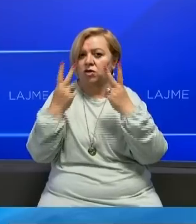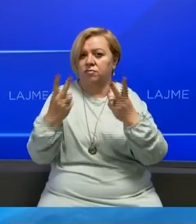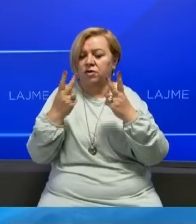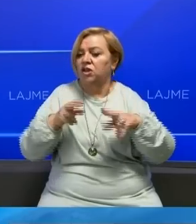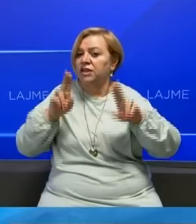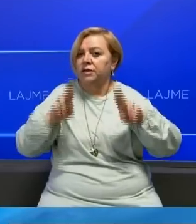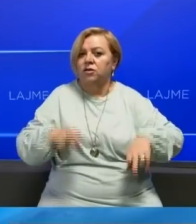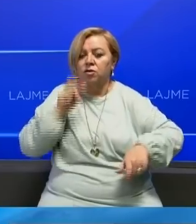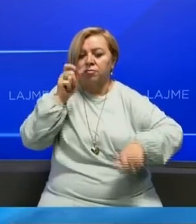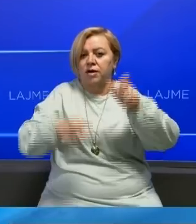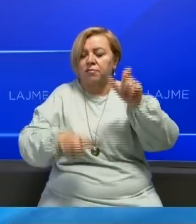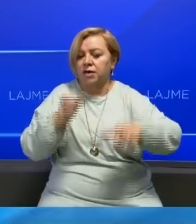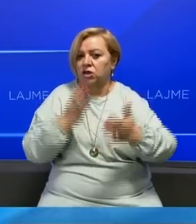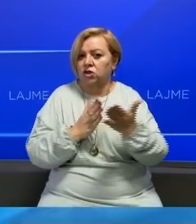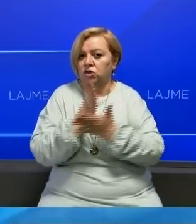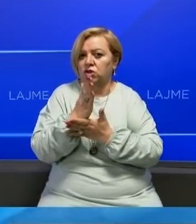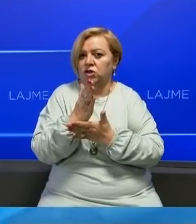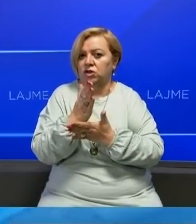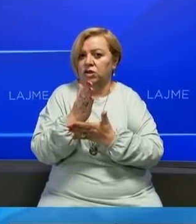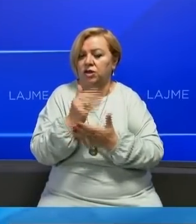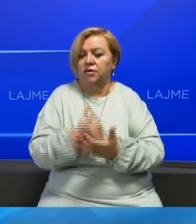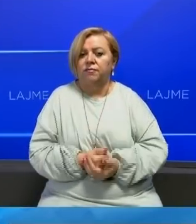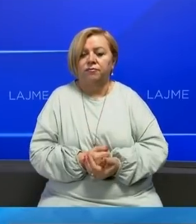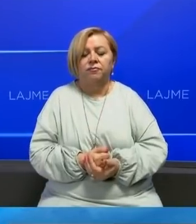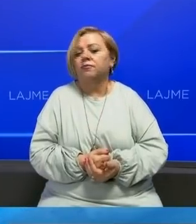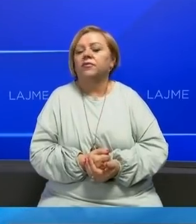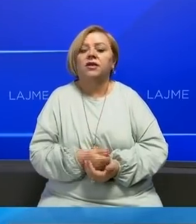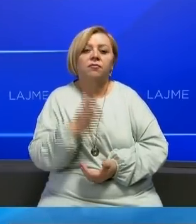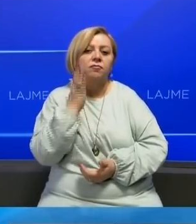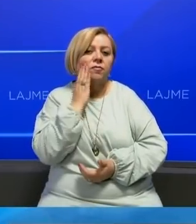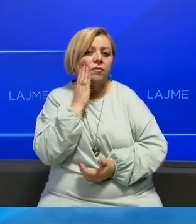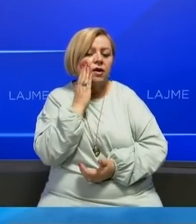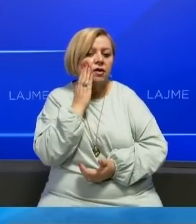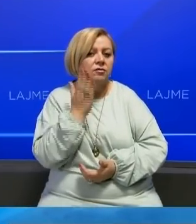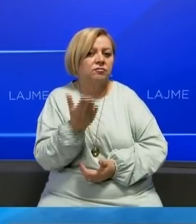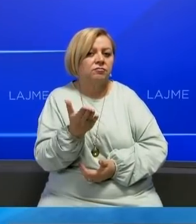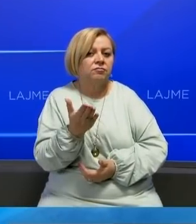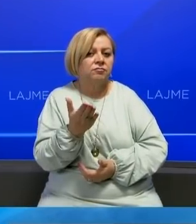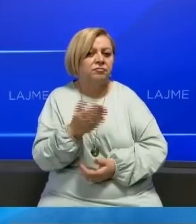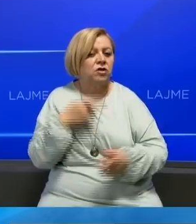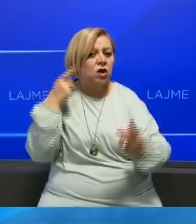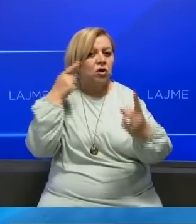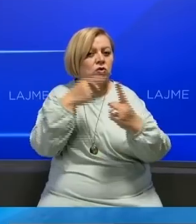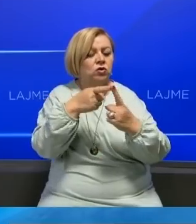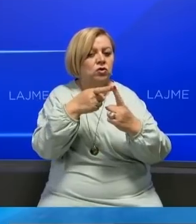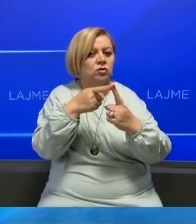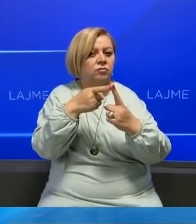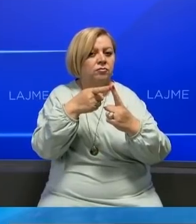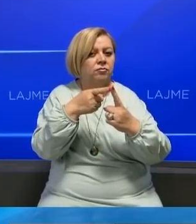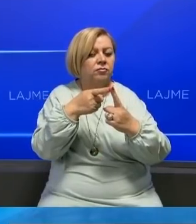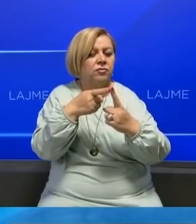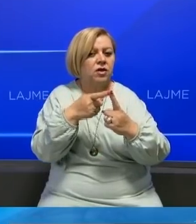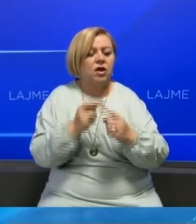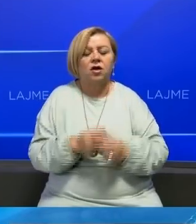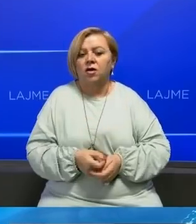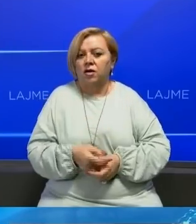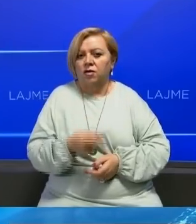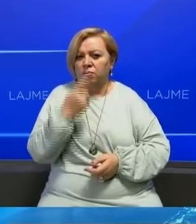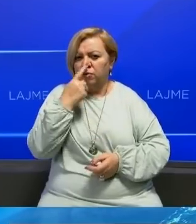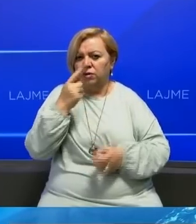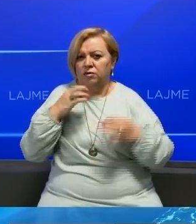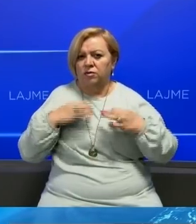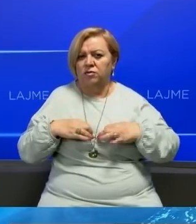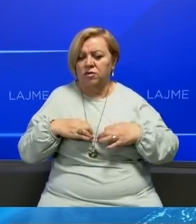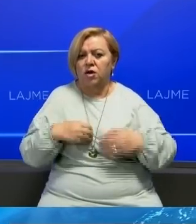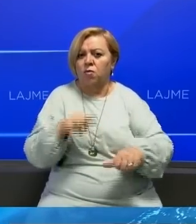drejtave të në riu qasjes që ka shtetet e bashkurat të Amerikës ndaj sunimit të autokrat të presidentit Putin rëdhë